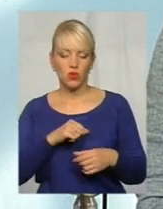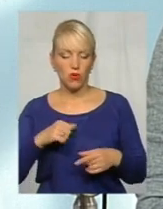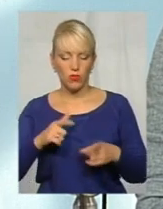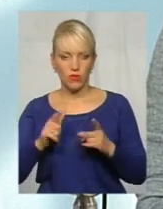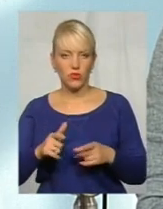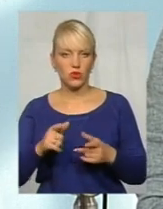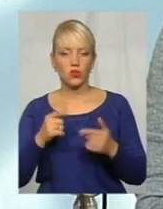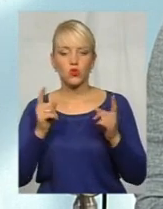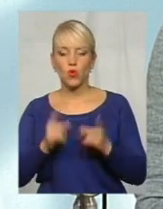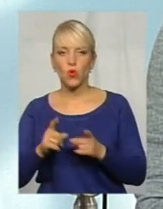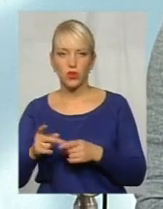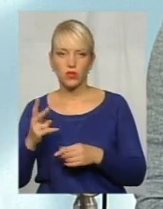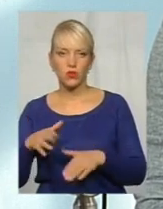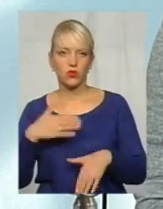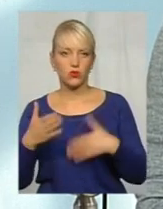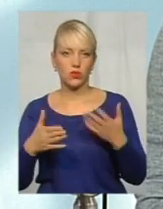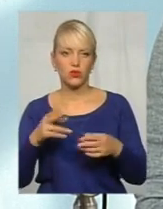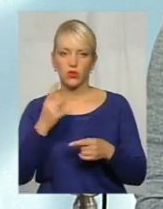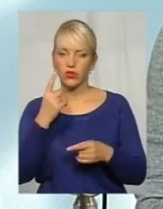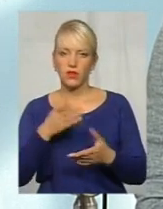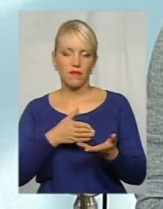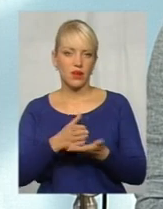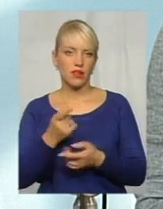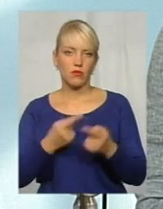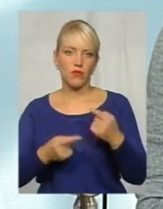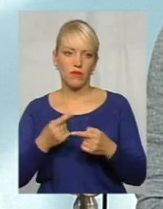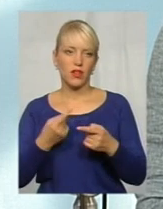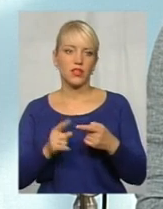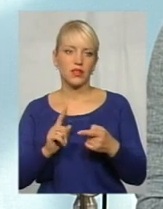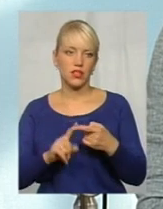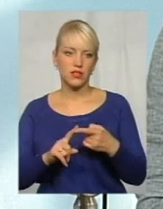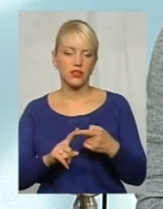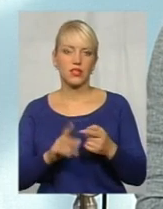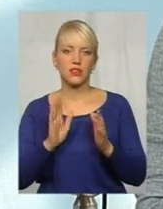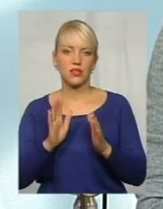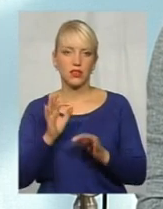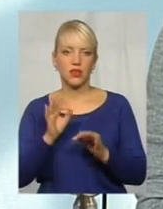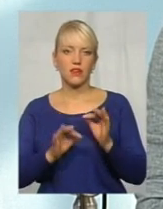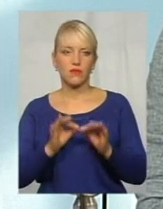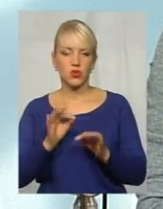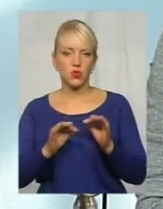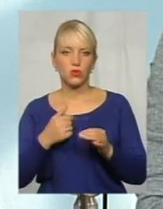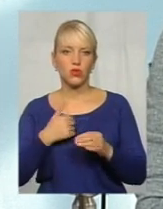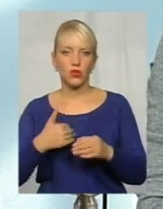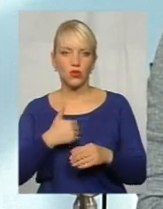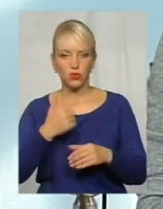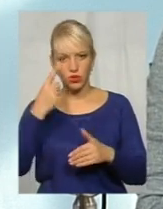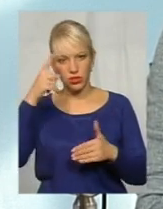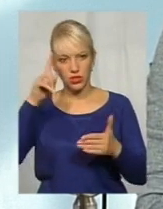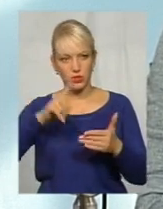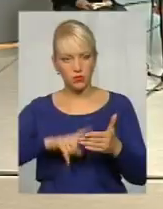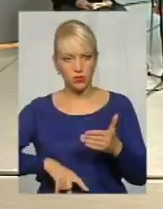тобто згоди двох сторін, то єдиний варіант повернення – це шляхом звернення до суду. Що ж, хочеться сподіватися, що